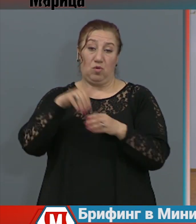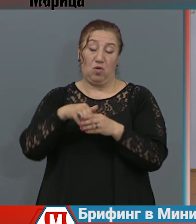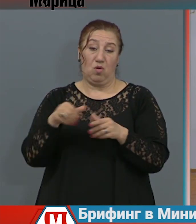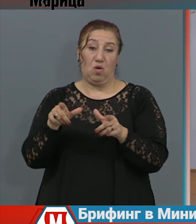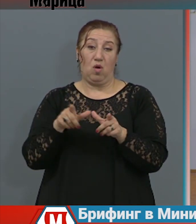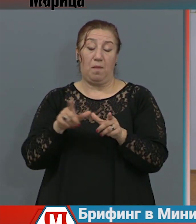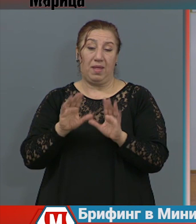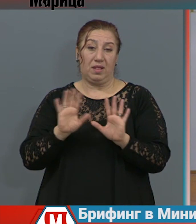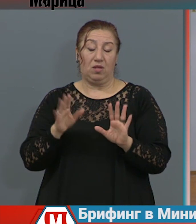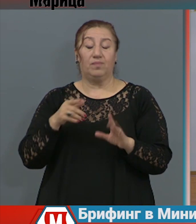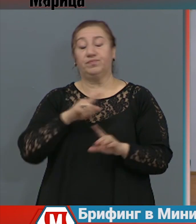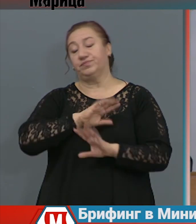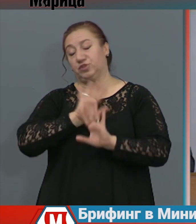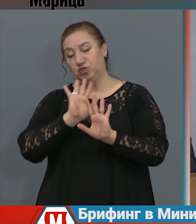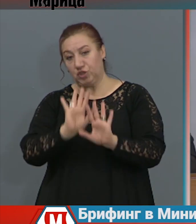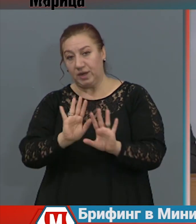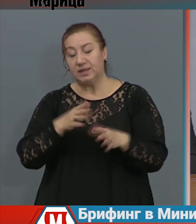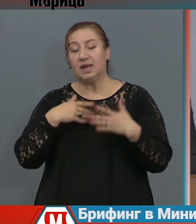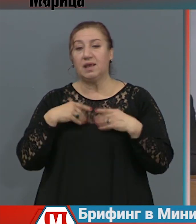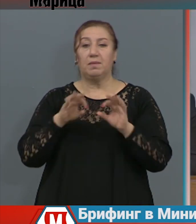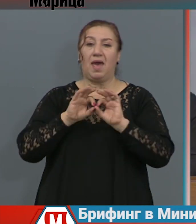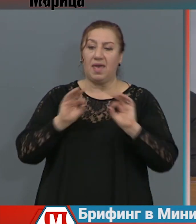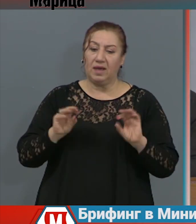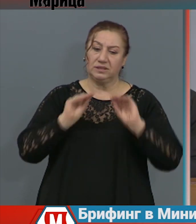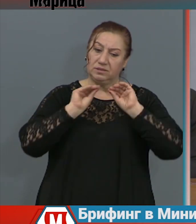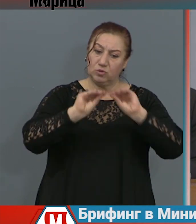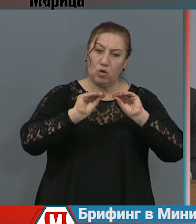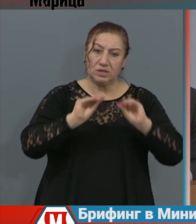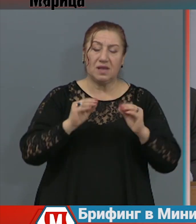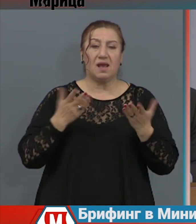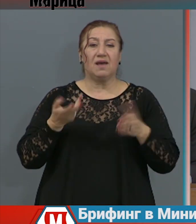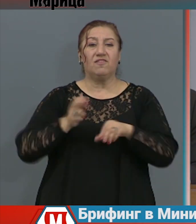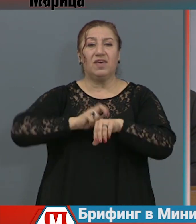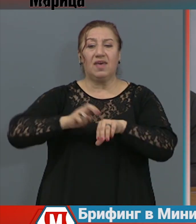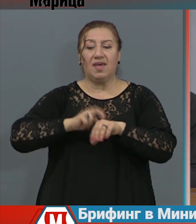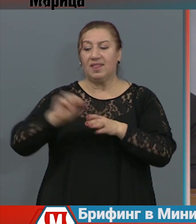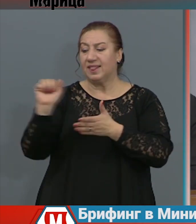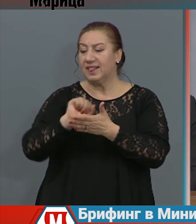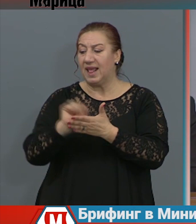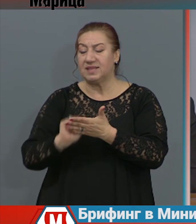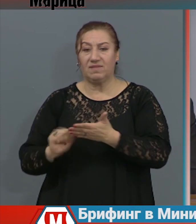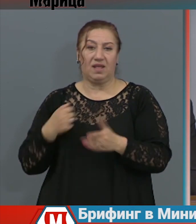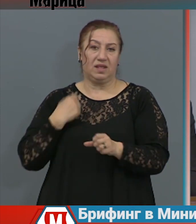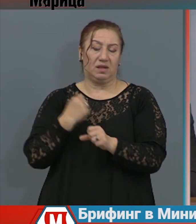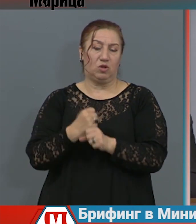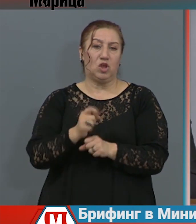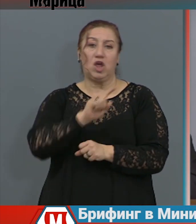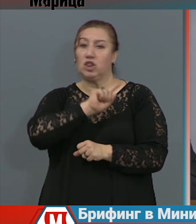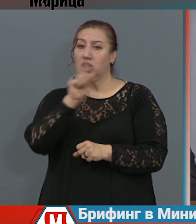има ясни предписания с какви дезинфектанти да се работи. Никой не е предписвал син спирт.